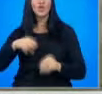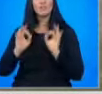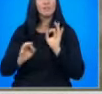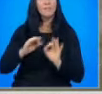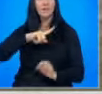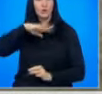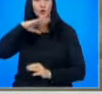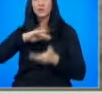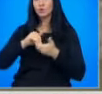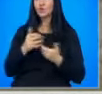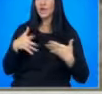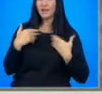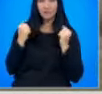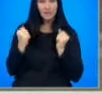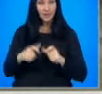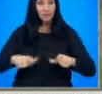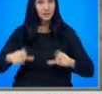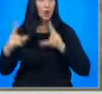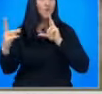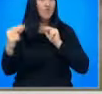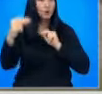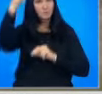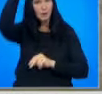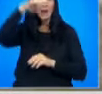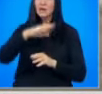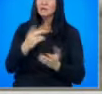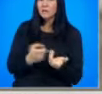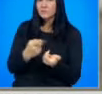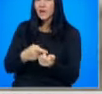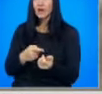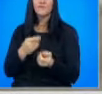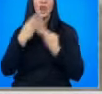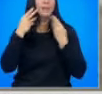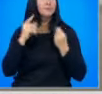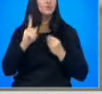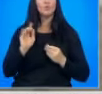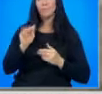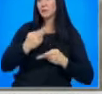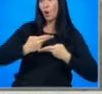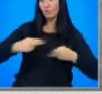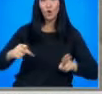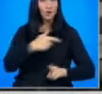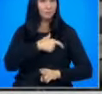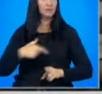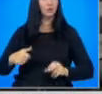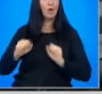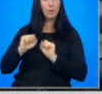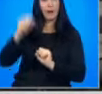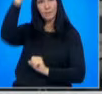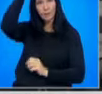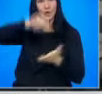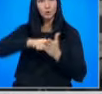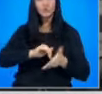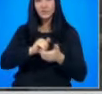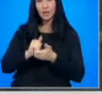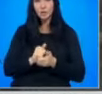Съюзниците ще се радват да седнат на масата и да говоря с България за всякакъв тип липси, които биха се отворили в националната и отбрана. България е